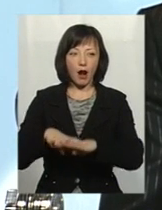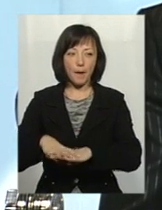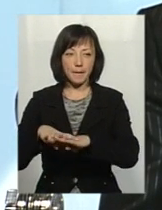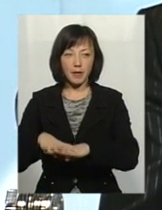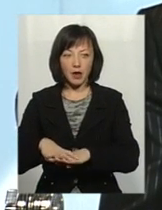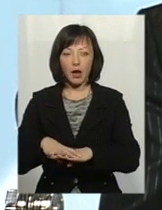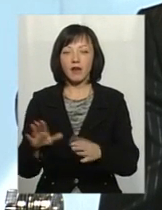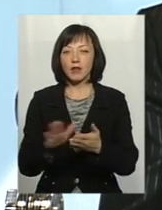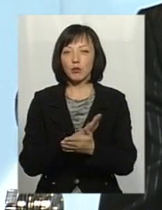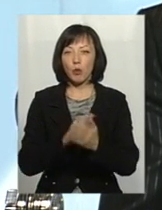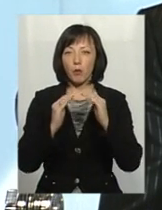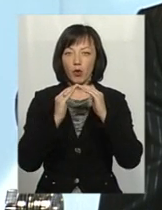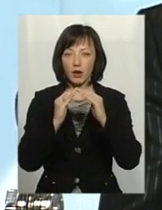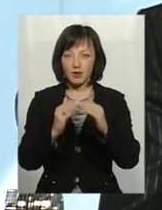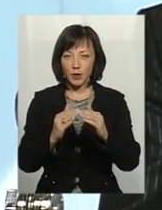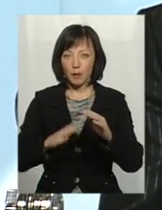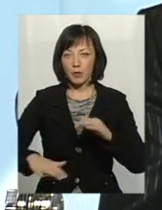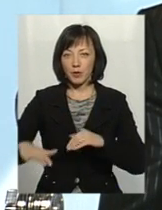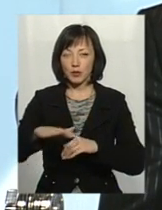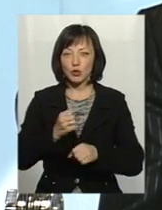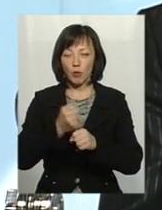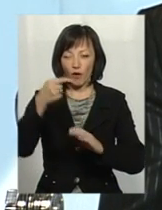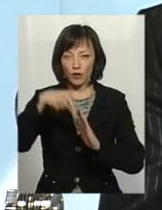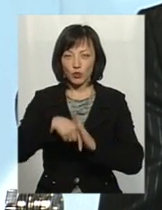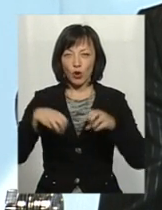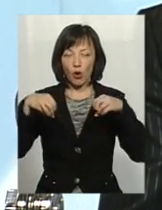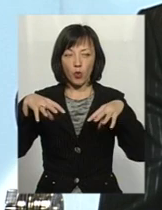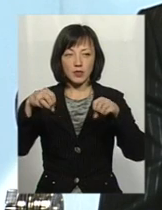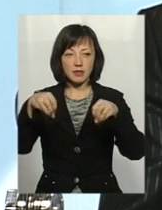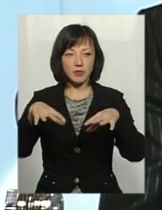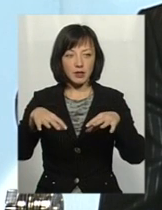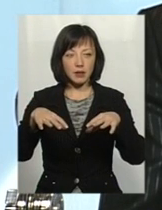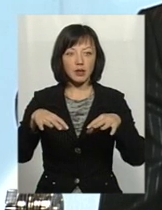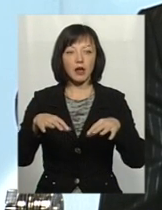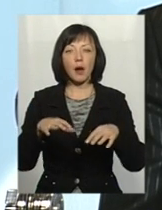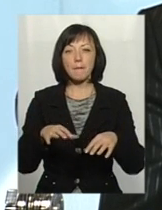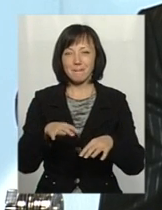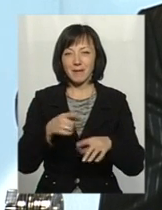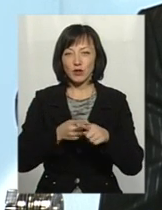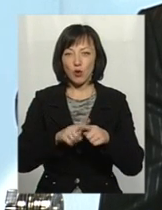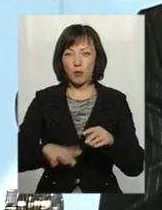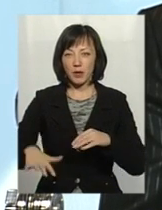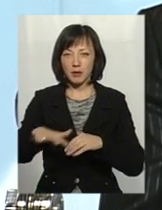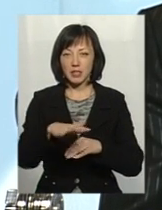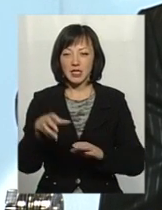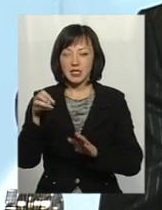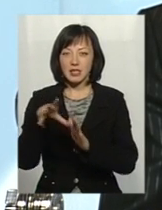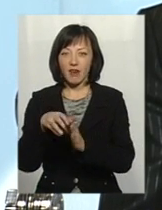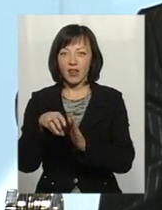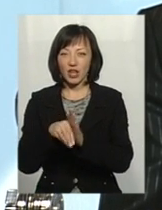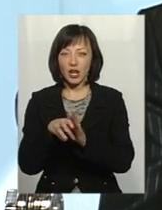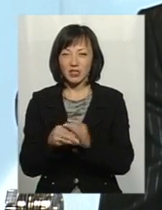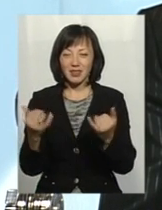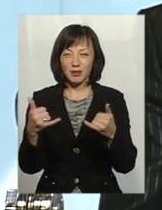Відремонтовано покрівлю приміщення біофільтрів, зроблено внутрішнє освітлення залу біофільтрів, проведено завантаження біофільтрів полімерами,